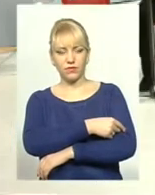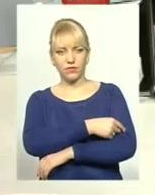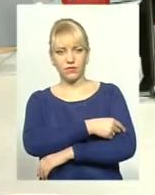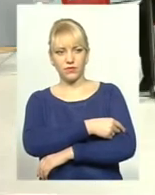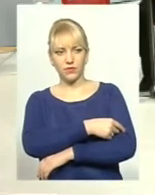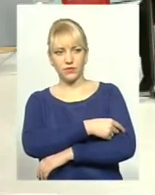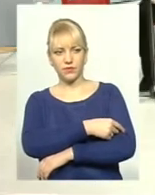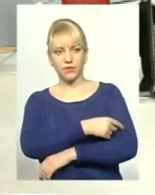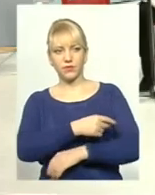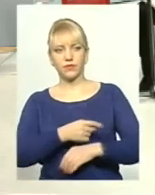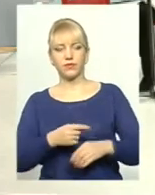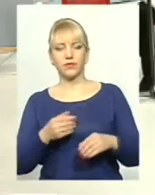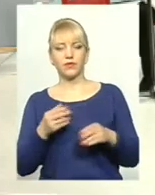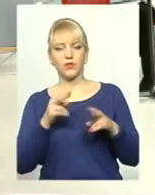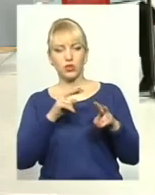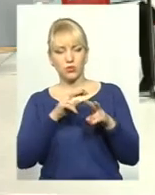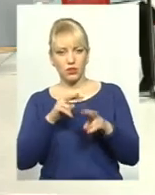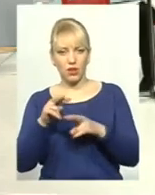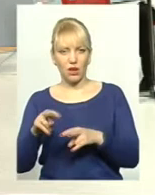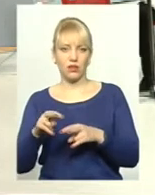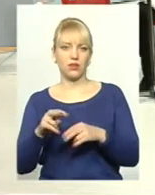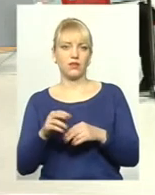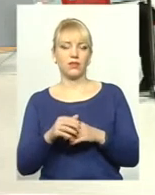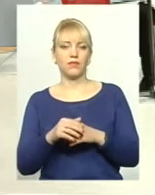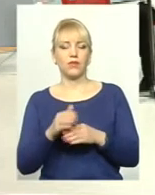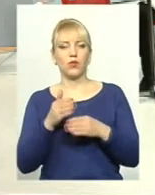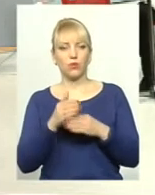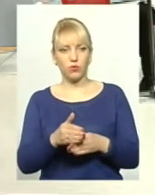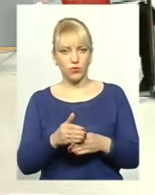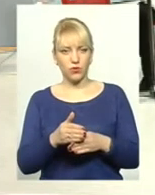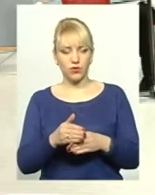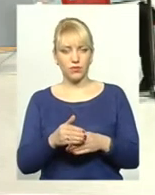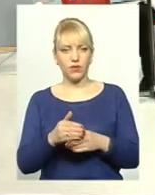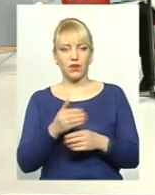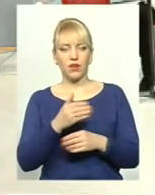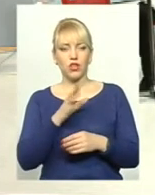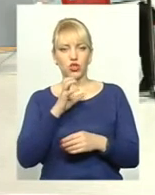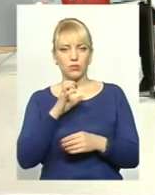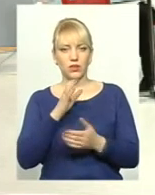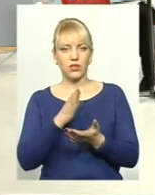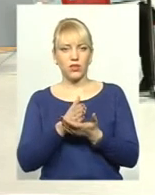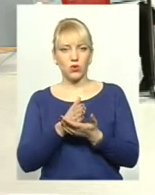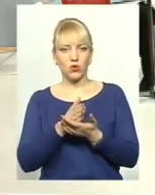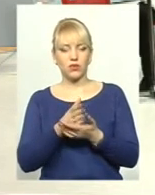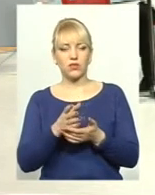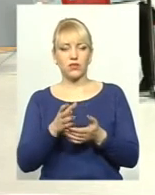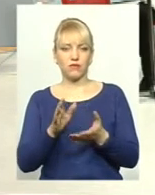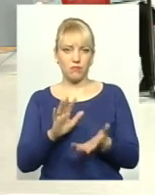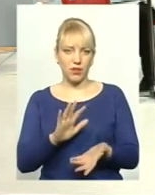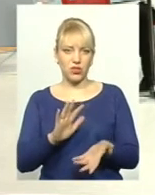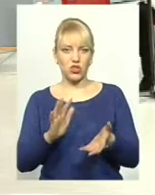медичного спостерігання, допомоги, вони знаходяться в більш-менш